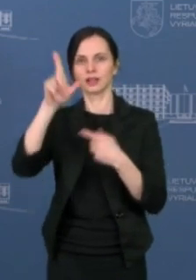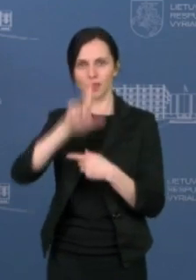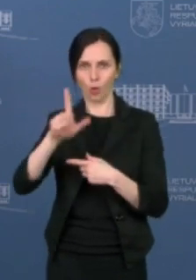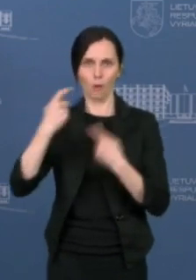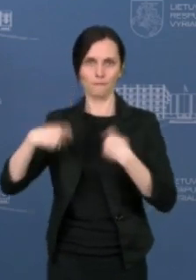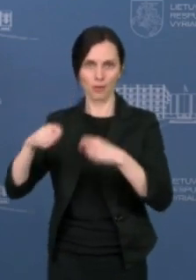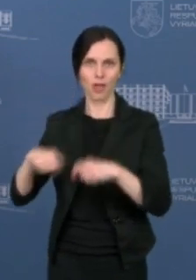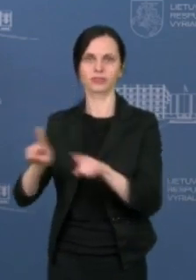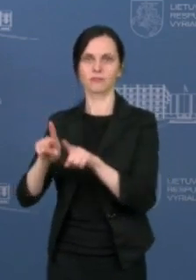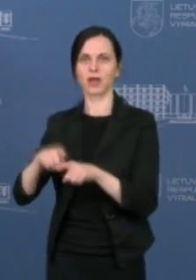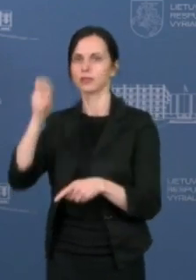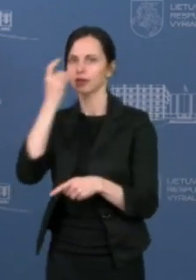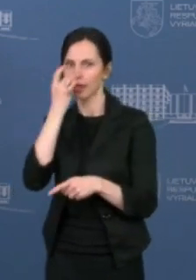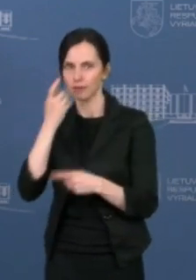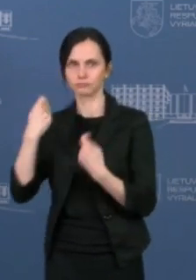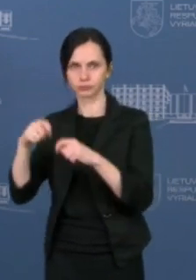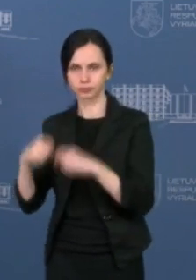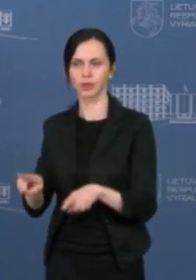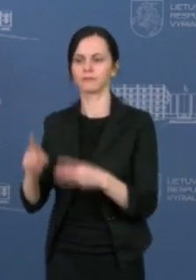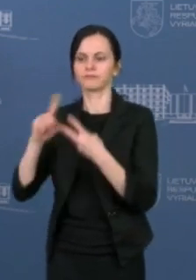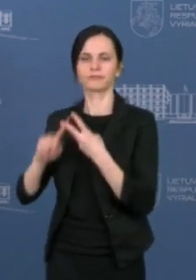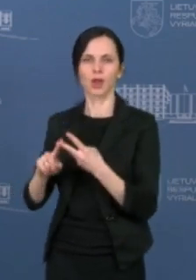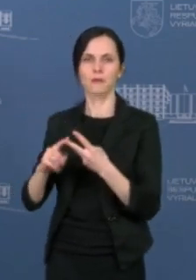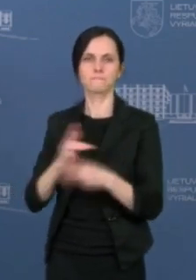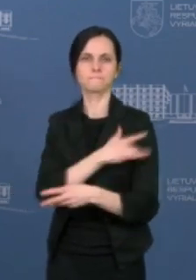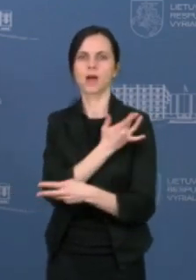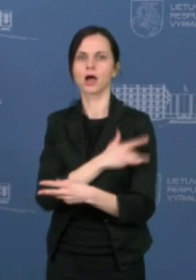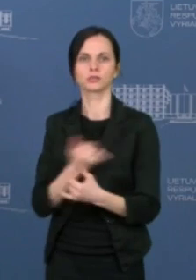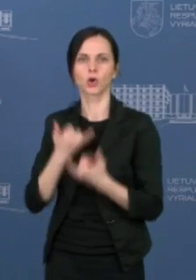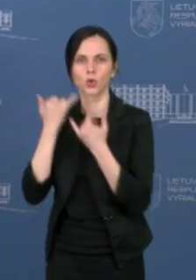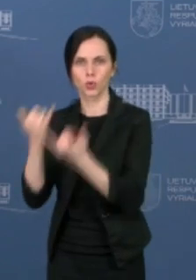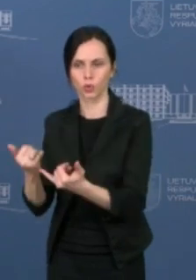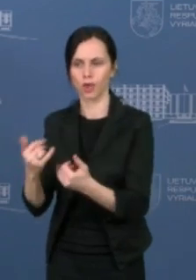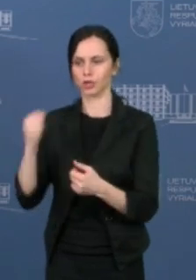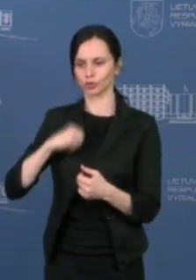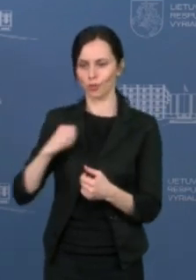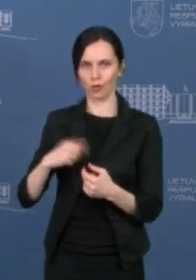Pirmiausiai pasakys ministrė, paskui laikas Jūsų klausimams.